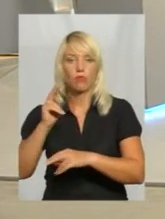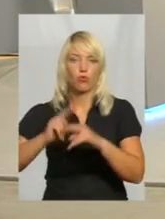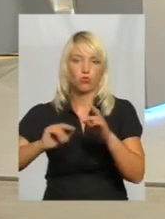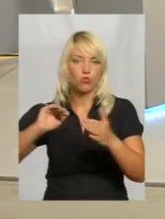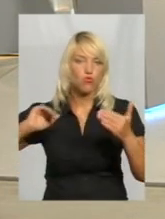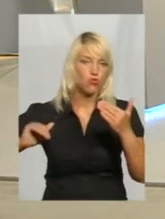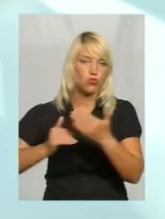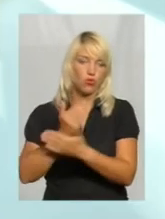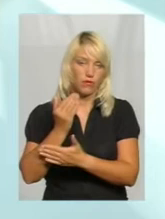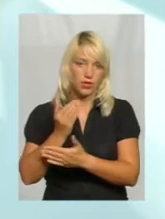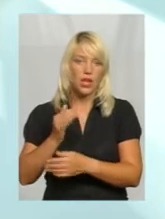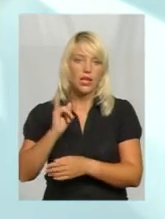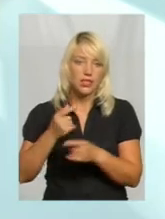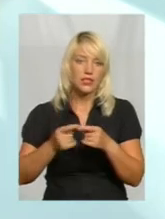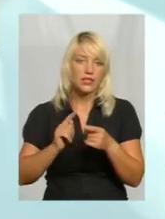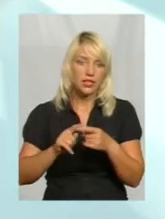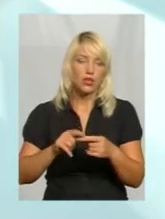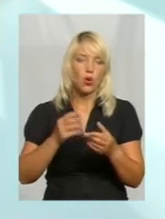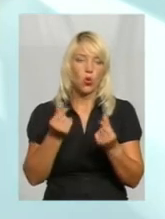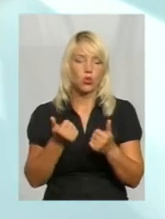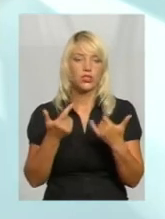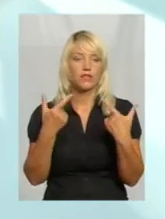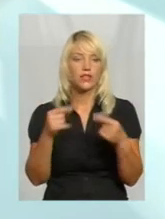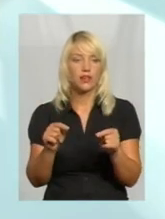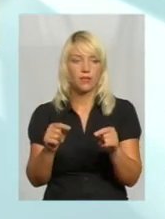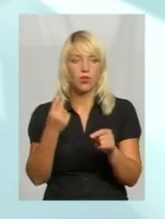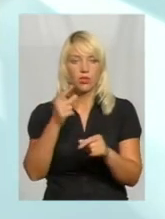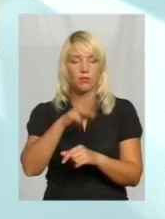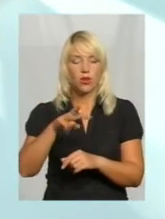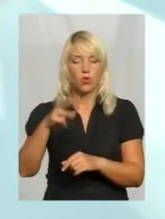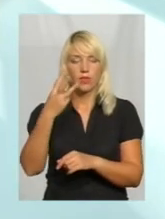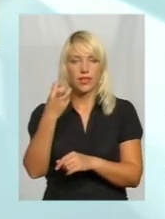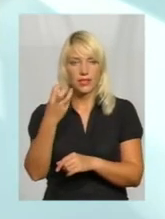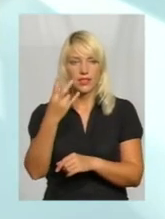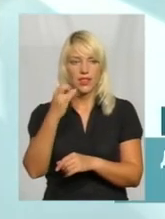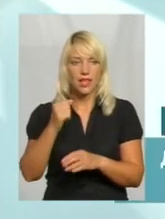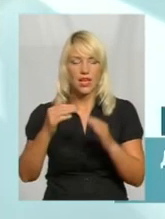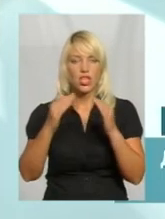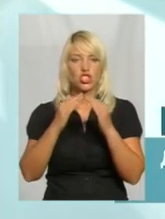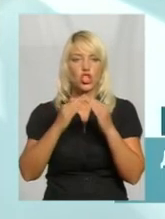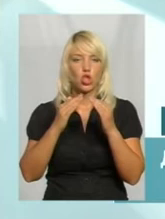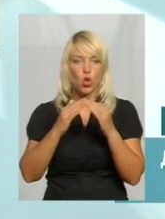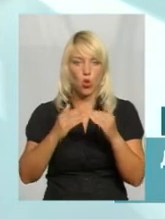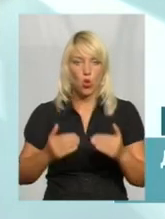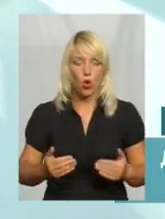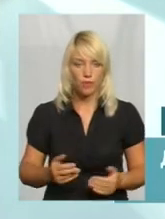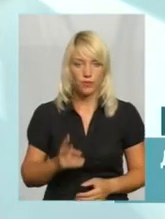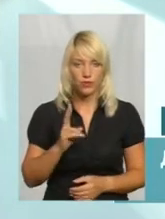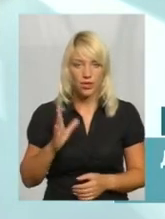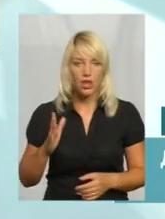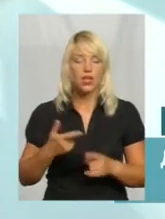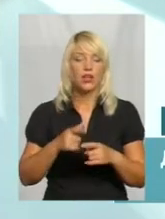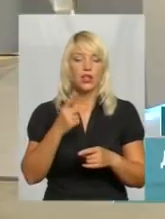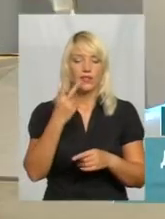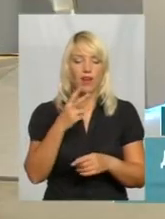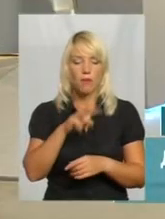нові амбулаторії. Із тих коштів йде 1 мільйон 300 на житло, 2 мільйони